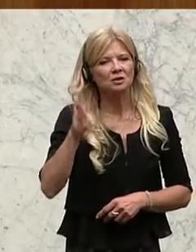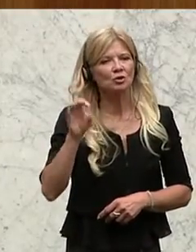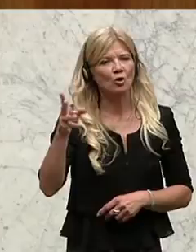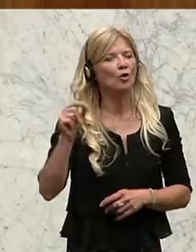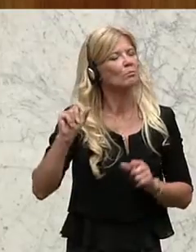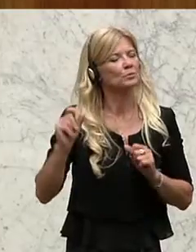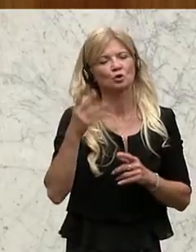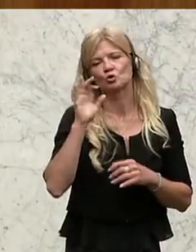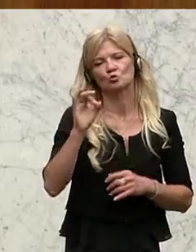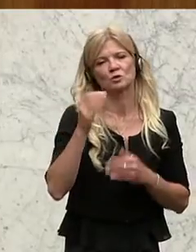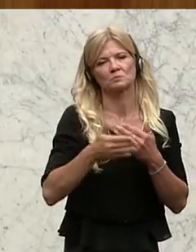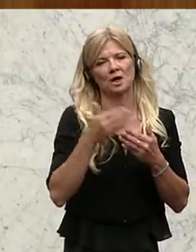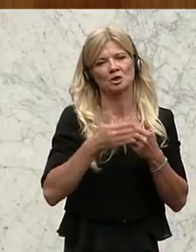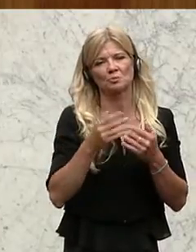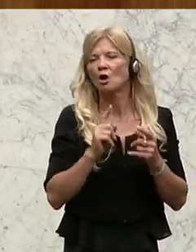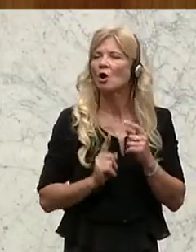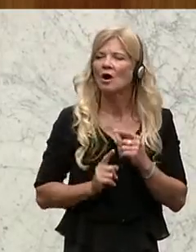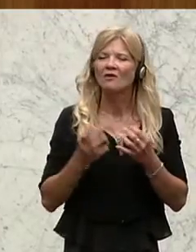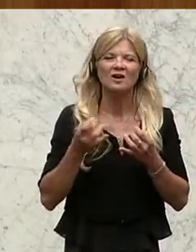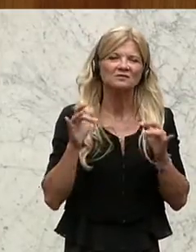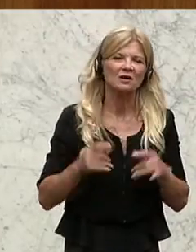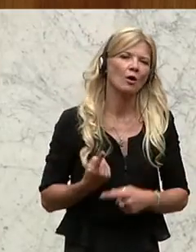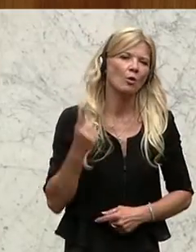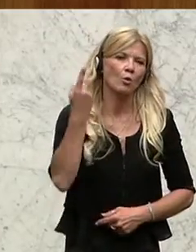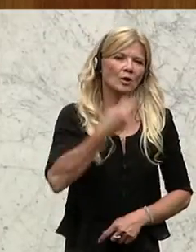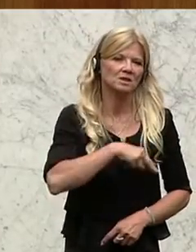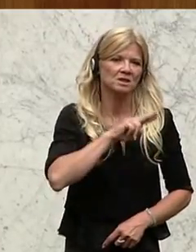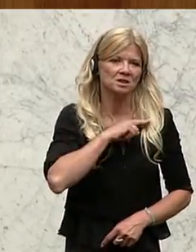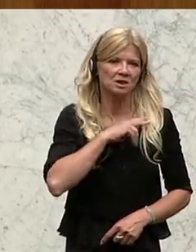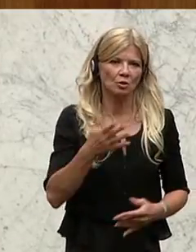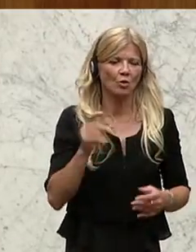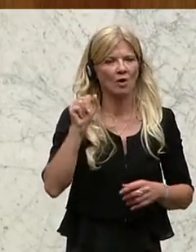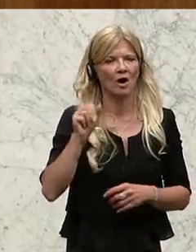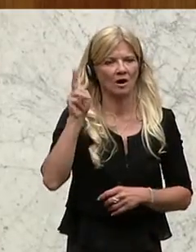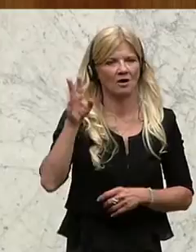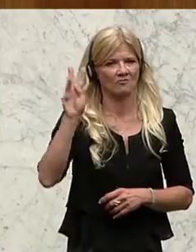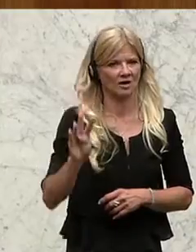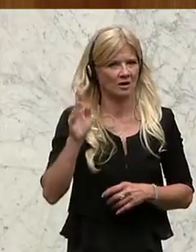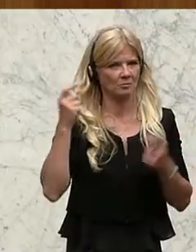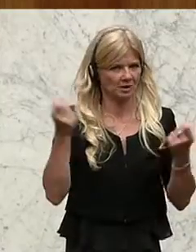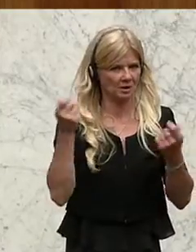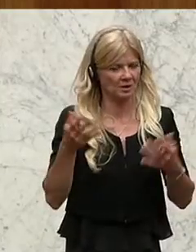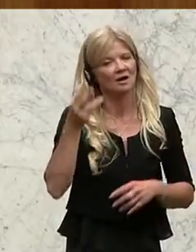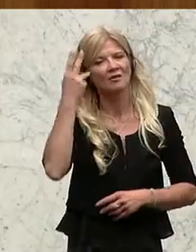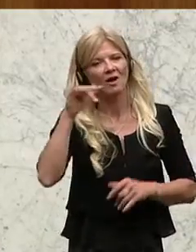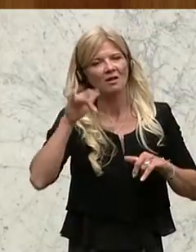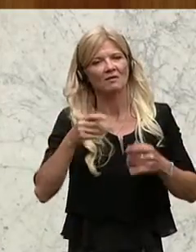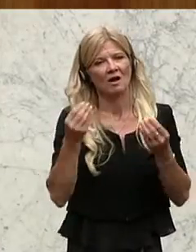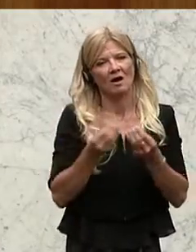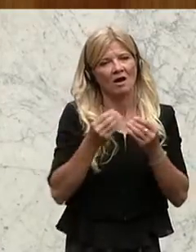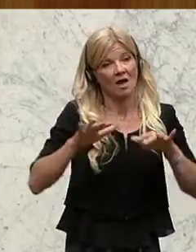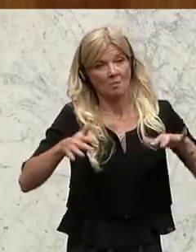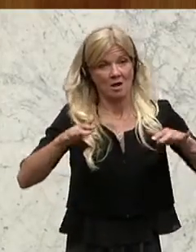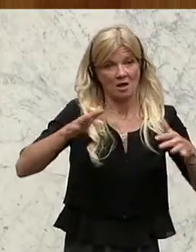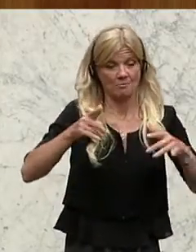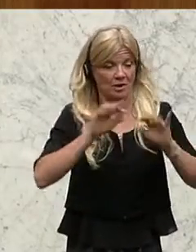ein AKW betrieben wird, liegt es doch auf einer Erdbebenlinie. Doch wie kritisch die Situation in Europa